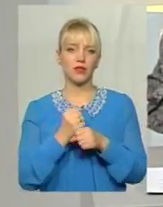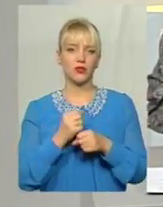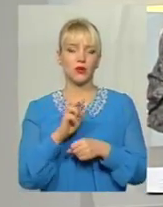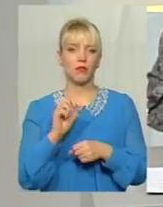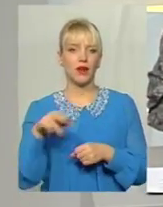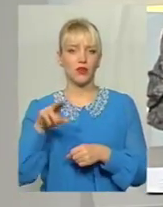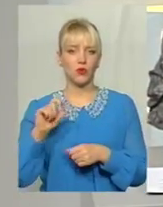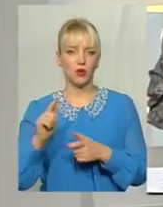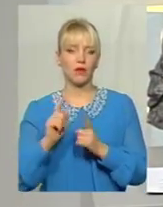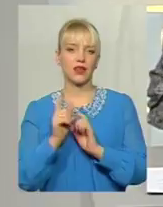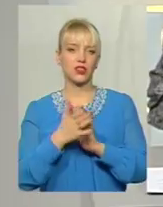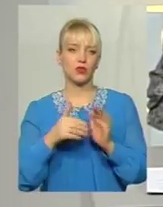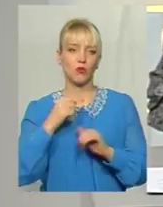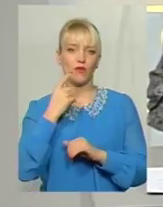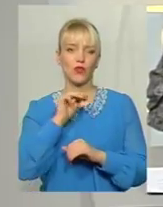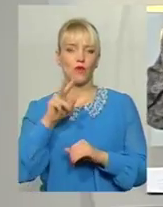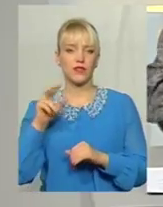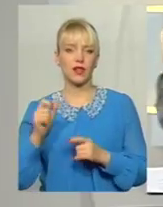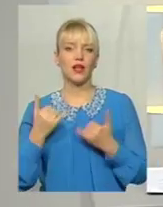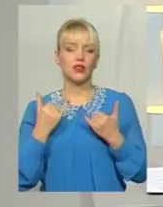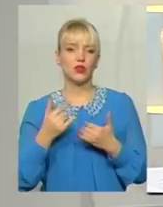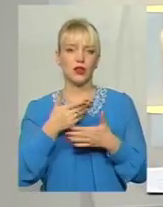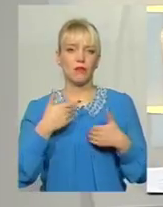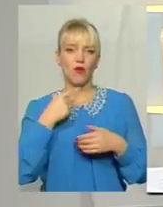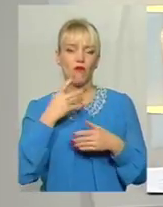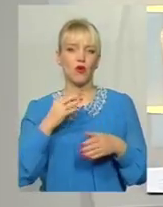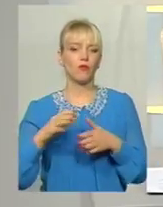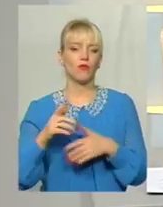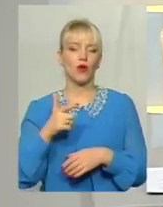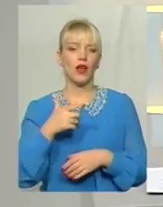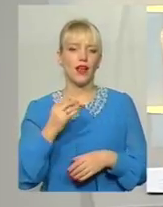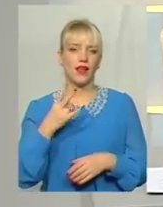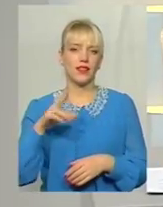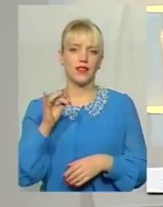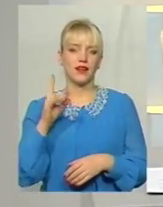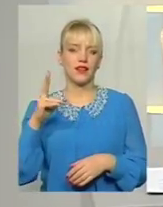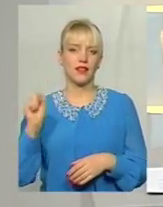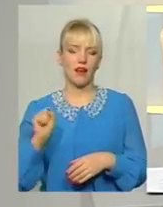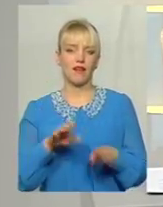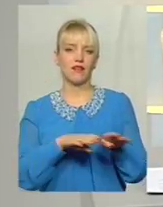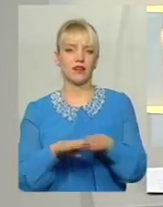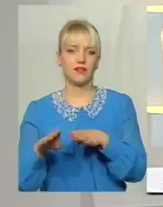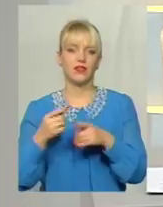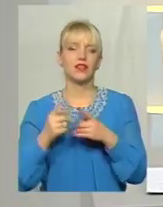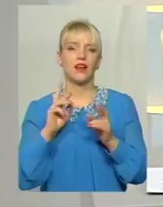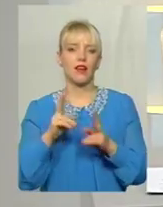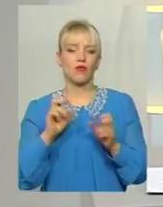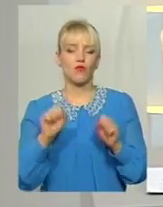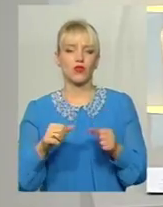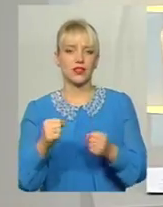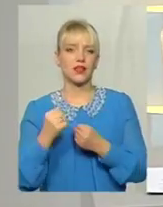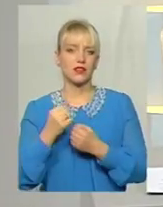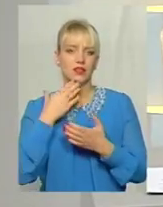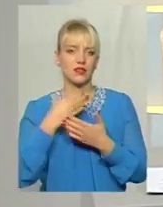жестову мову Оксани Хіновської І нині ми говоримо про гендерну рівність і про те, як можна захистити свої